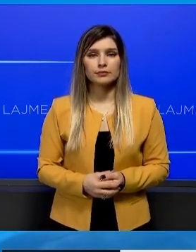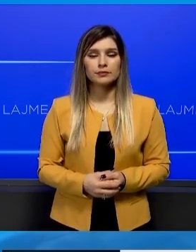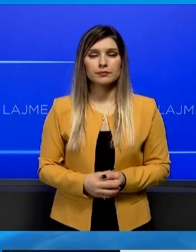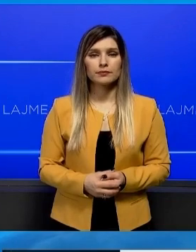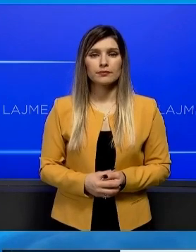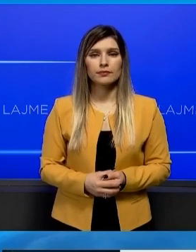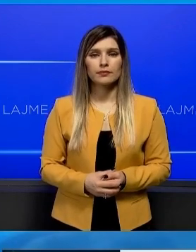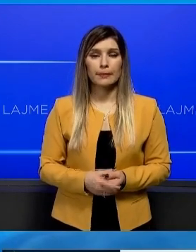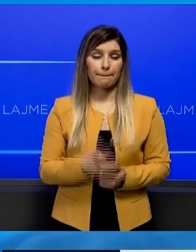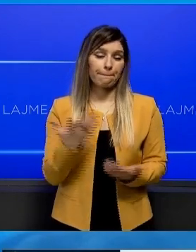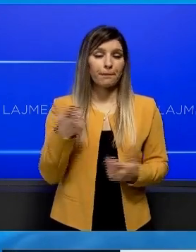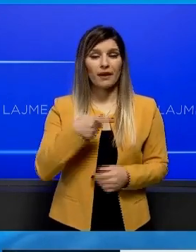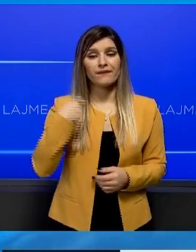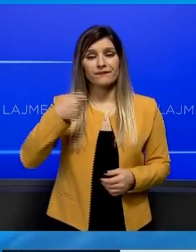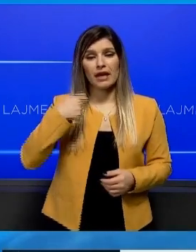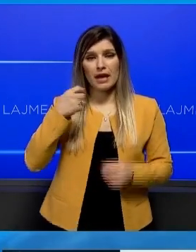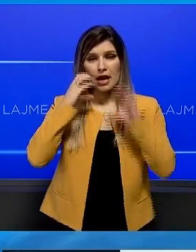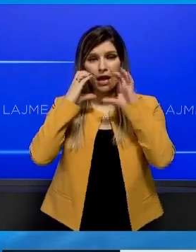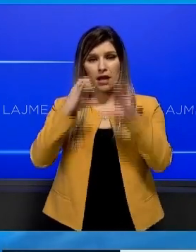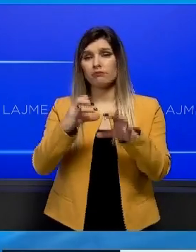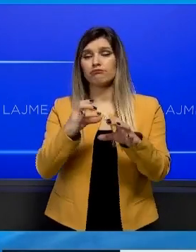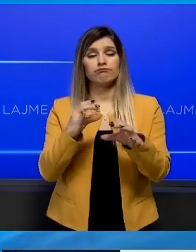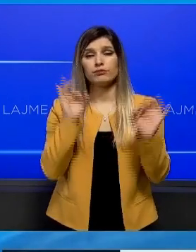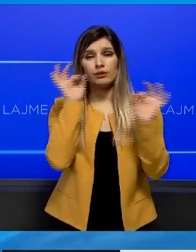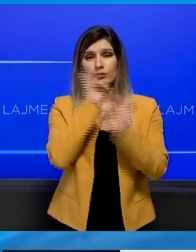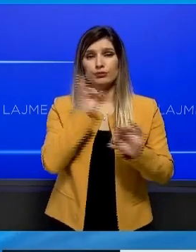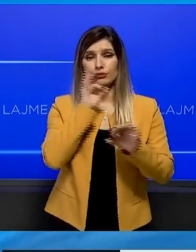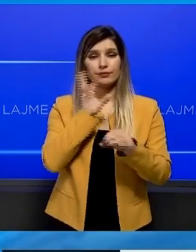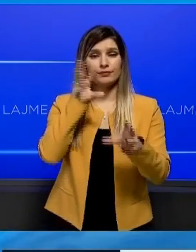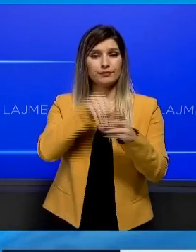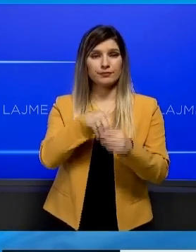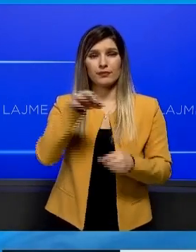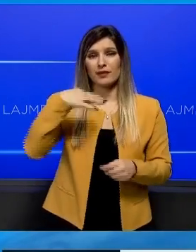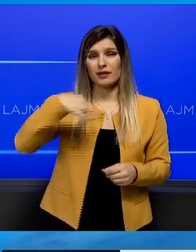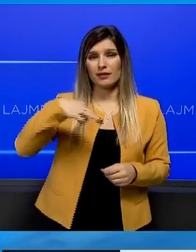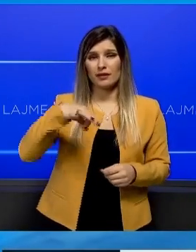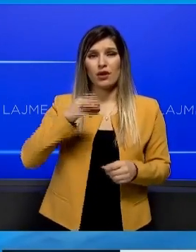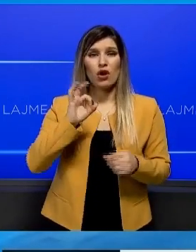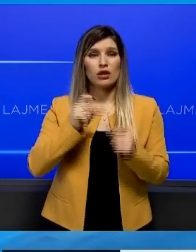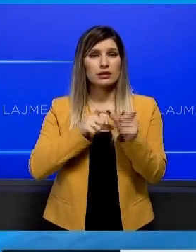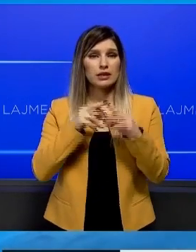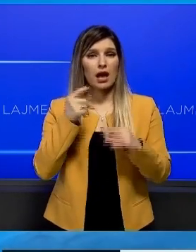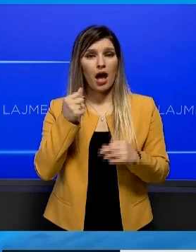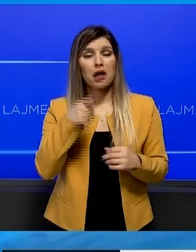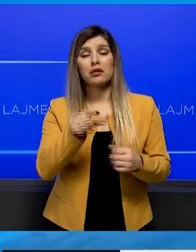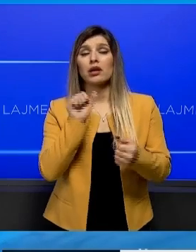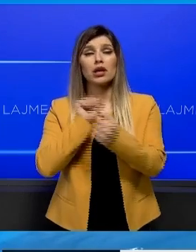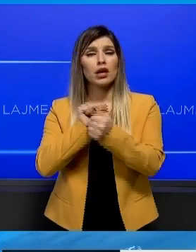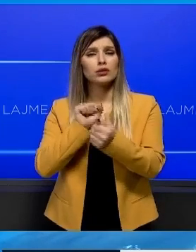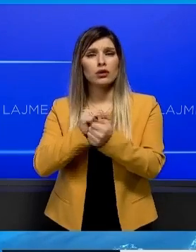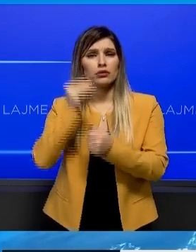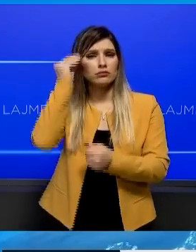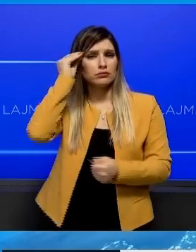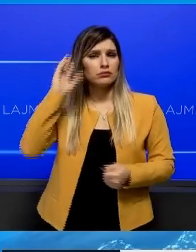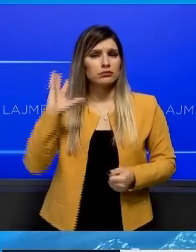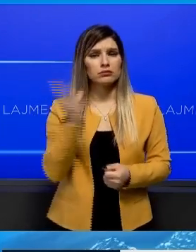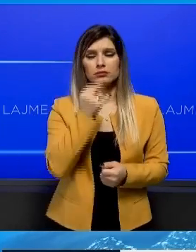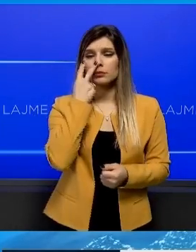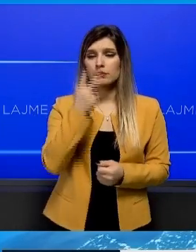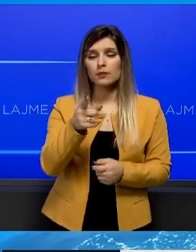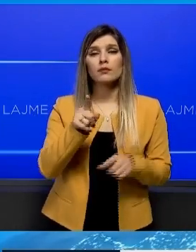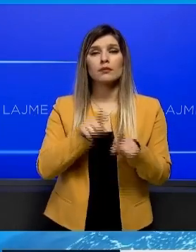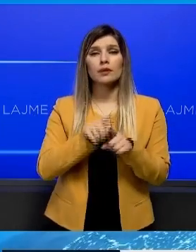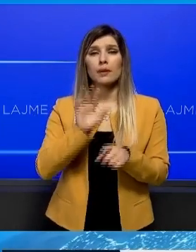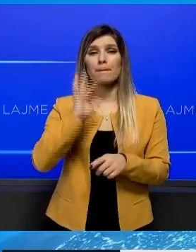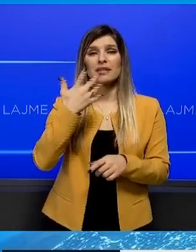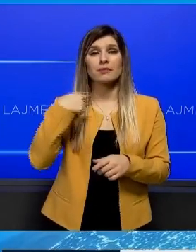Pavarësisht se filmi Kosovarës, Zgjoj i blerta bashollit nuk arriti të nominohet për qmimet Oscar, këj film ka bërë histori duke u klasifikuar në